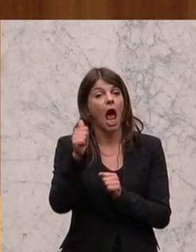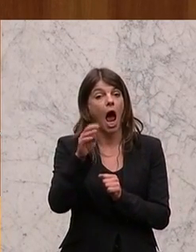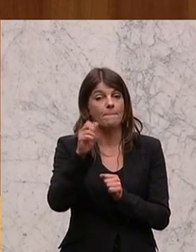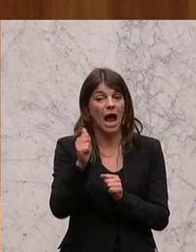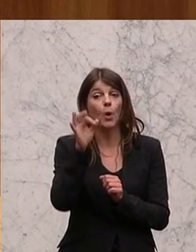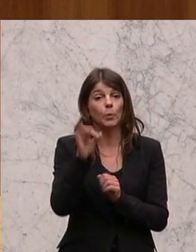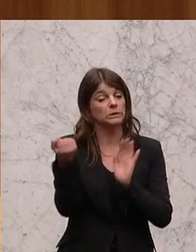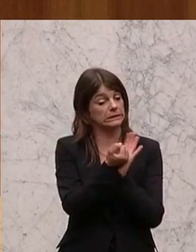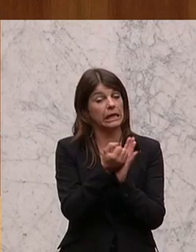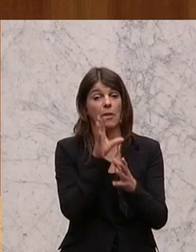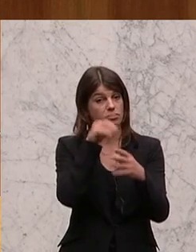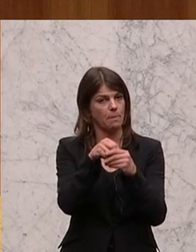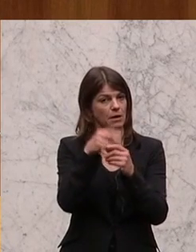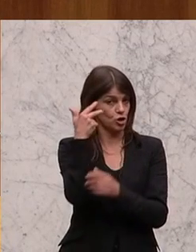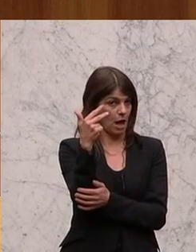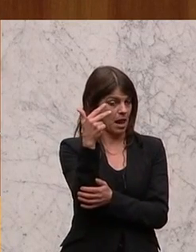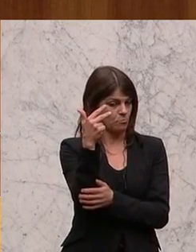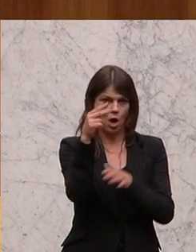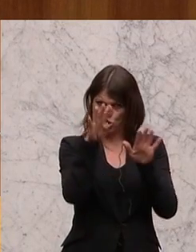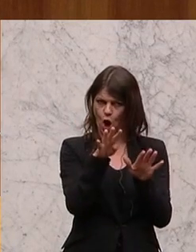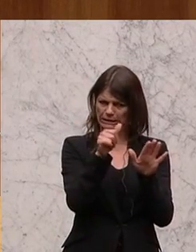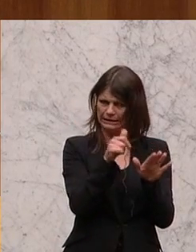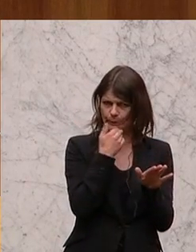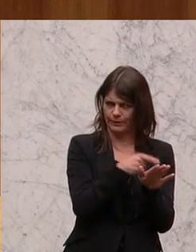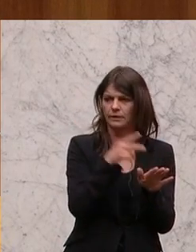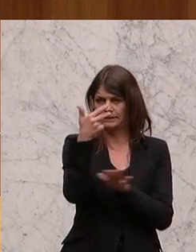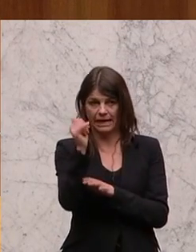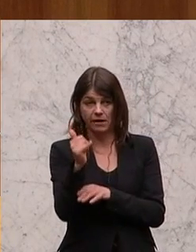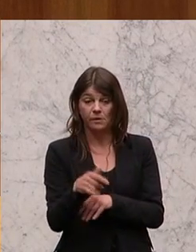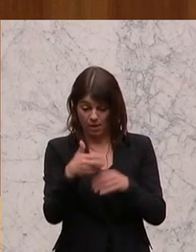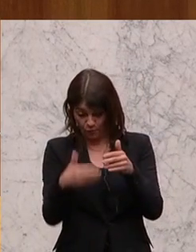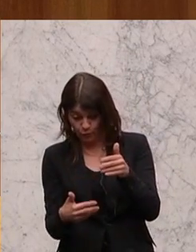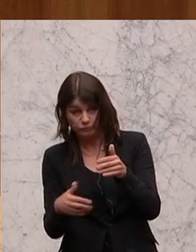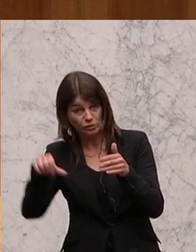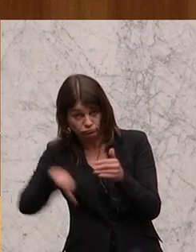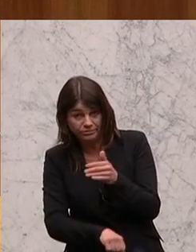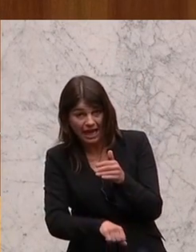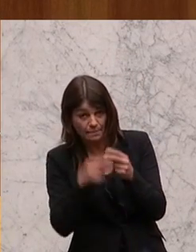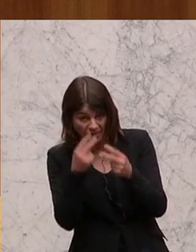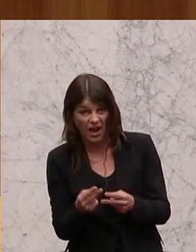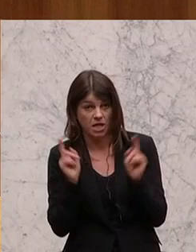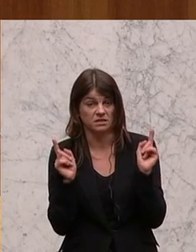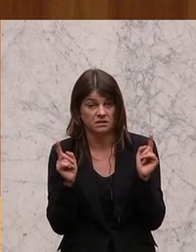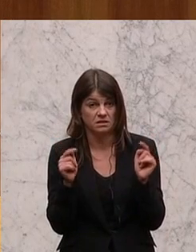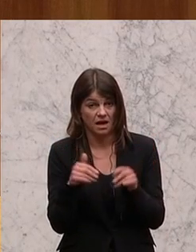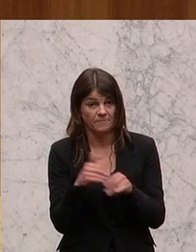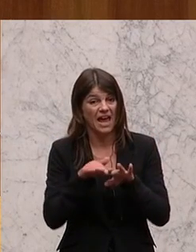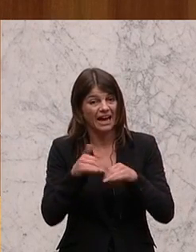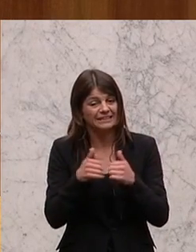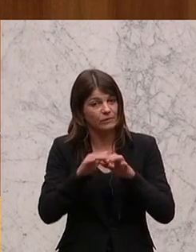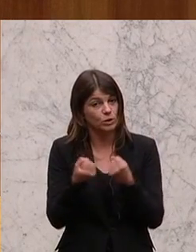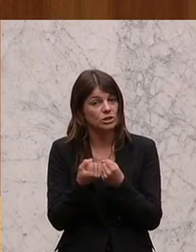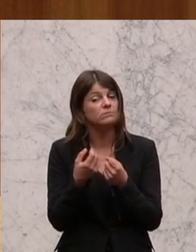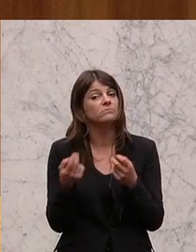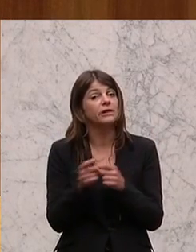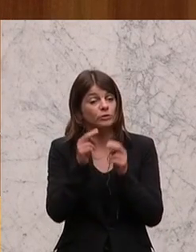Amagütesiegel enthalten. Dreimal von neun. In den fünf schlechtest bewertesten Extrawurst